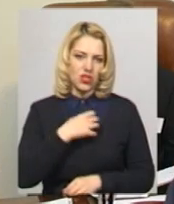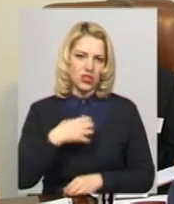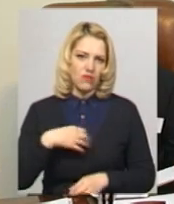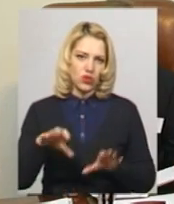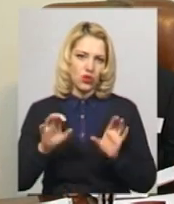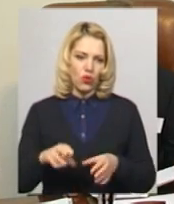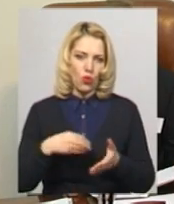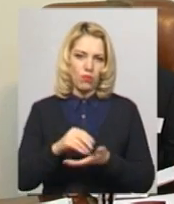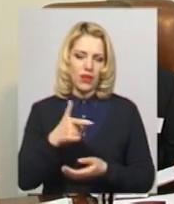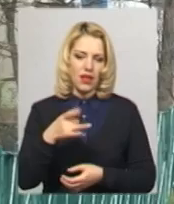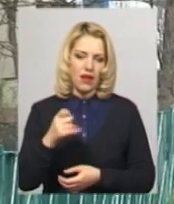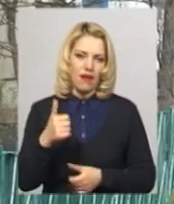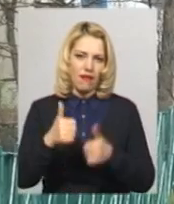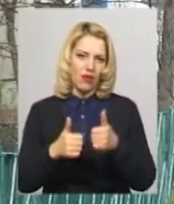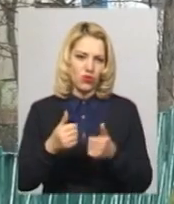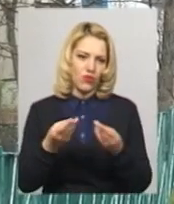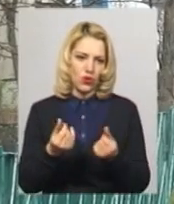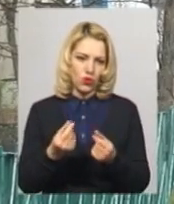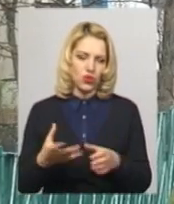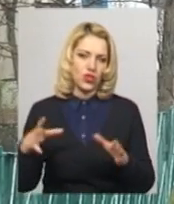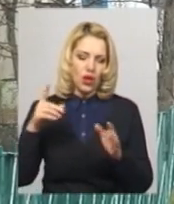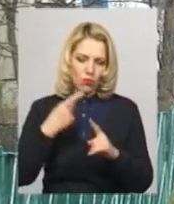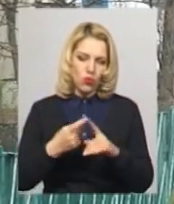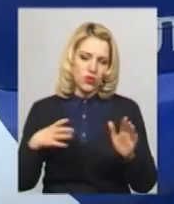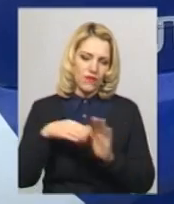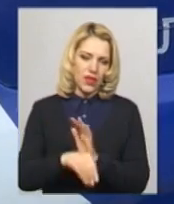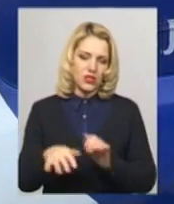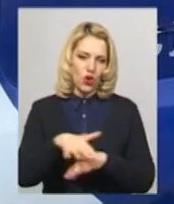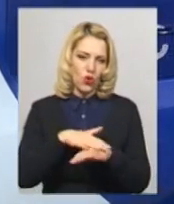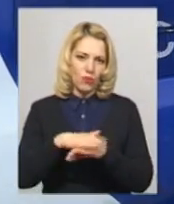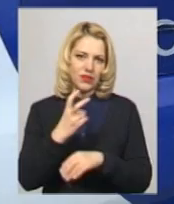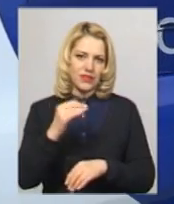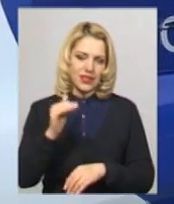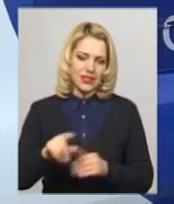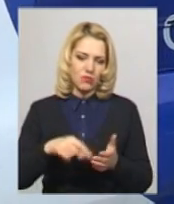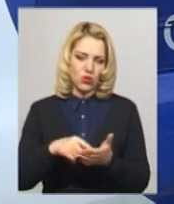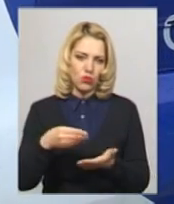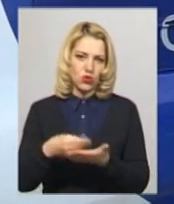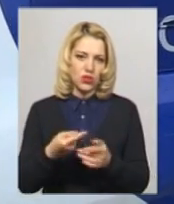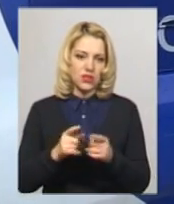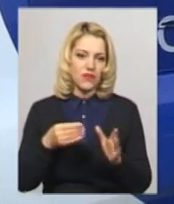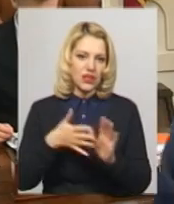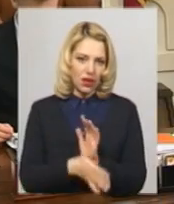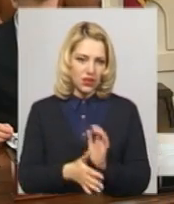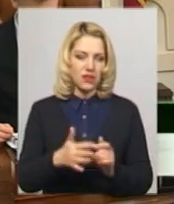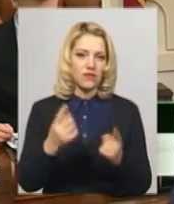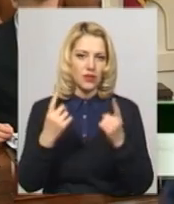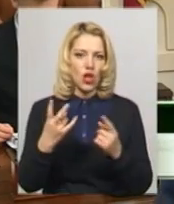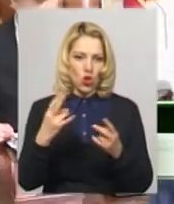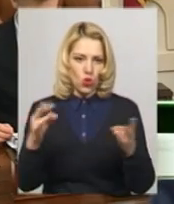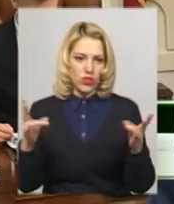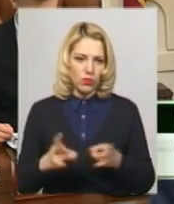купили за грандові гроші плюс внесок громади – 200 тисяч гривень з міського бюджету. За його словами, витрати чималі та необхідні. Ми